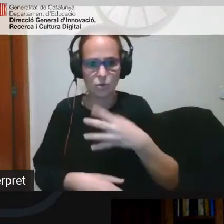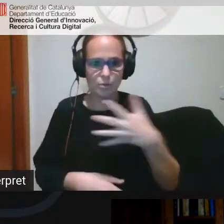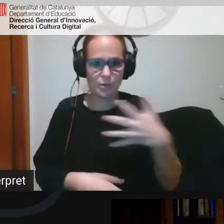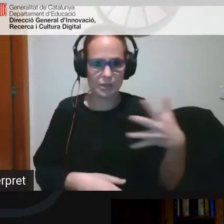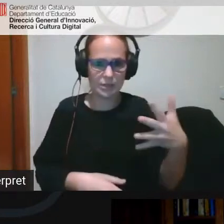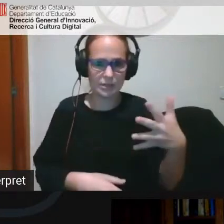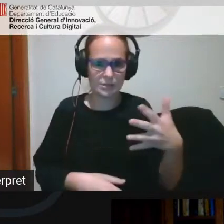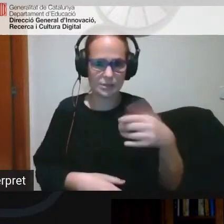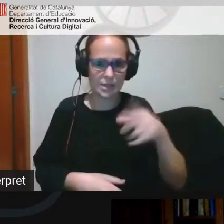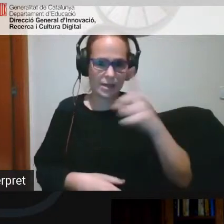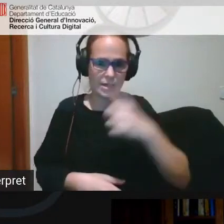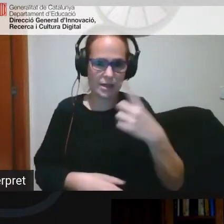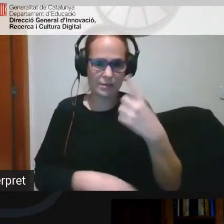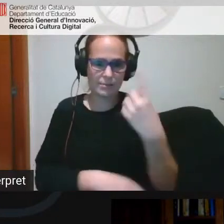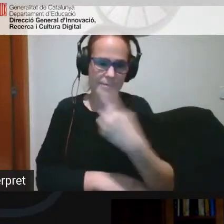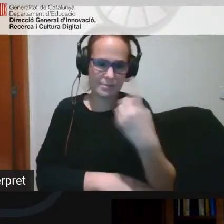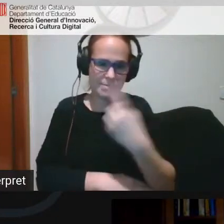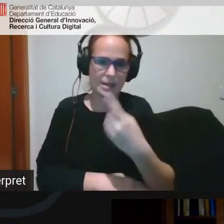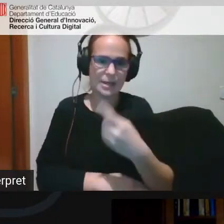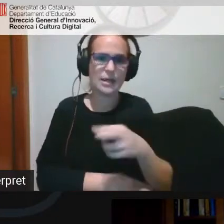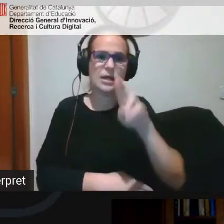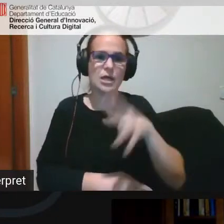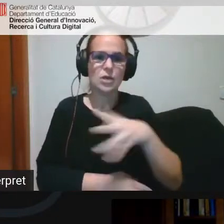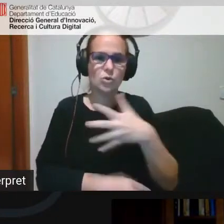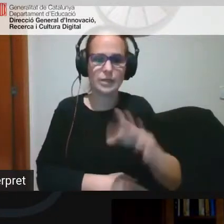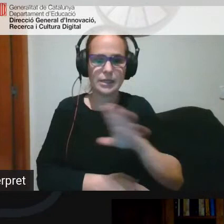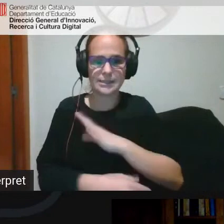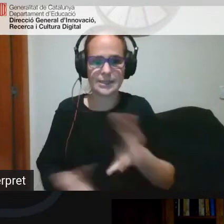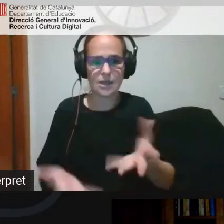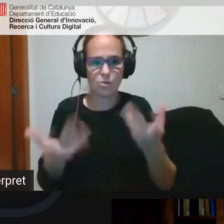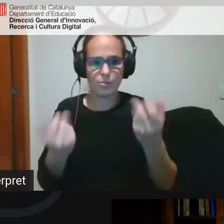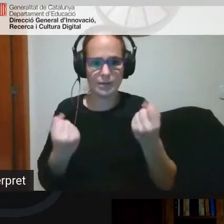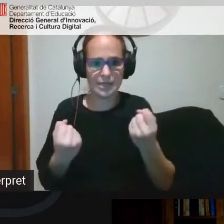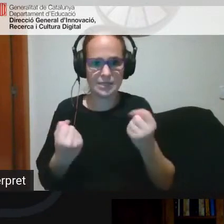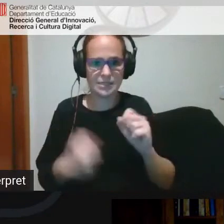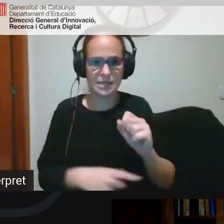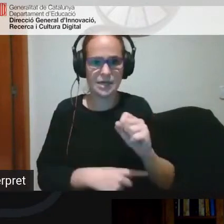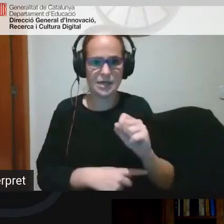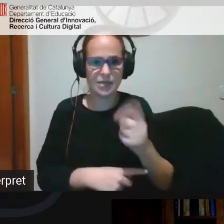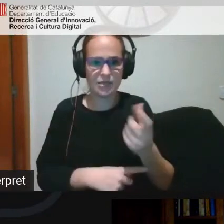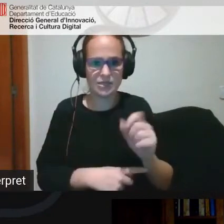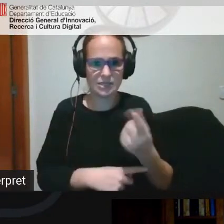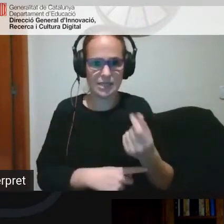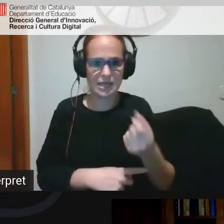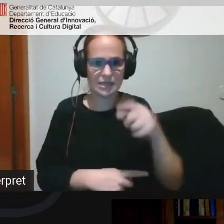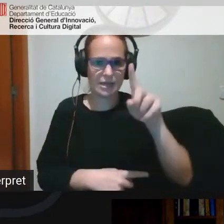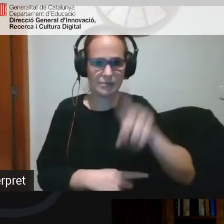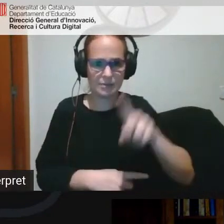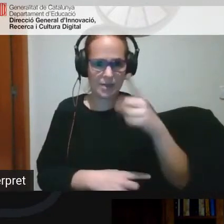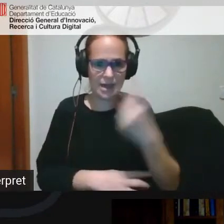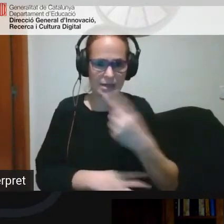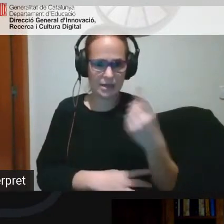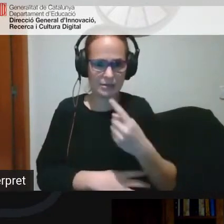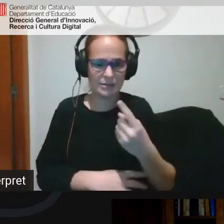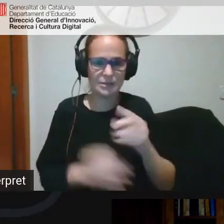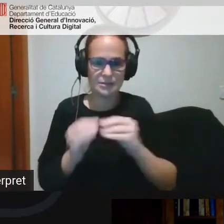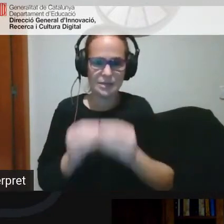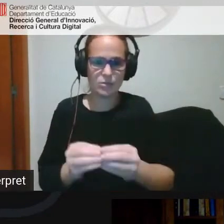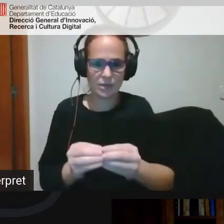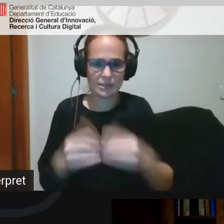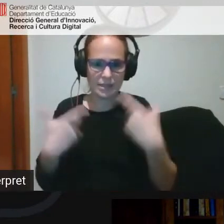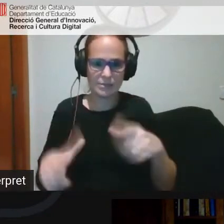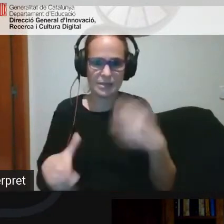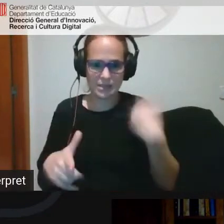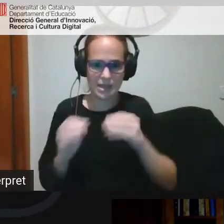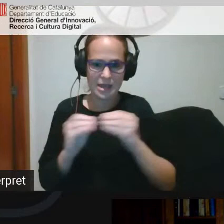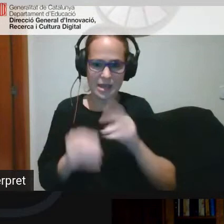primària les rúbriques de la competència digital de l'alumnat de primària S'han elaborat el departament les té elaborades